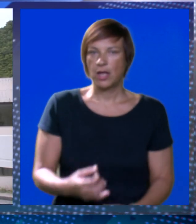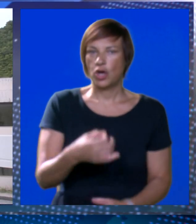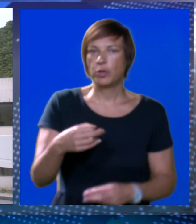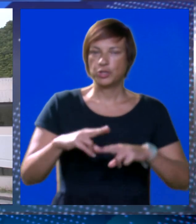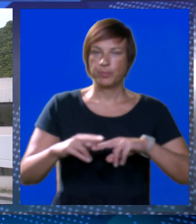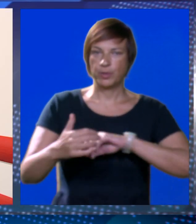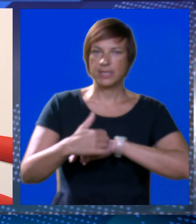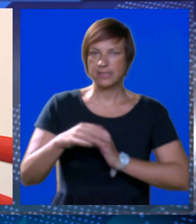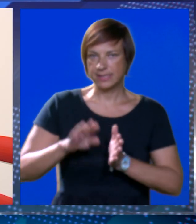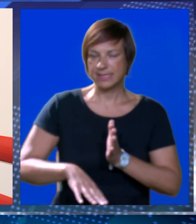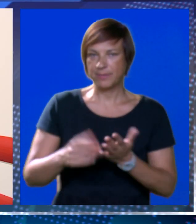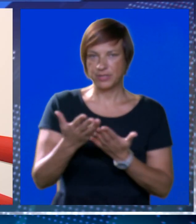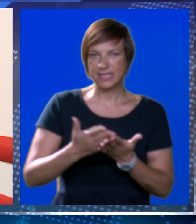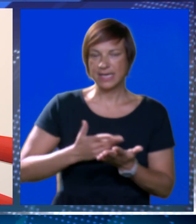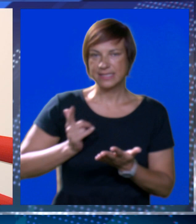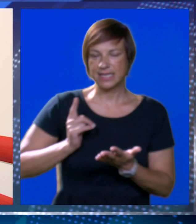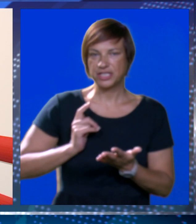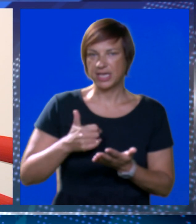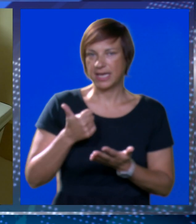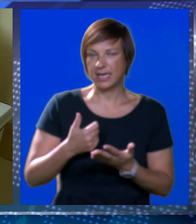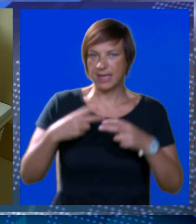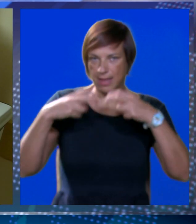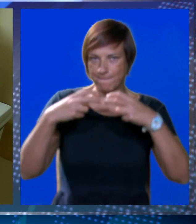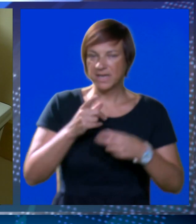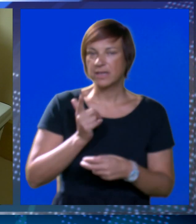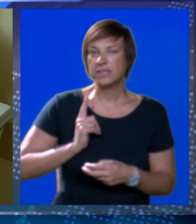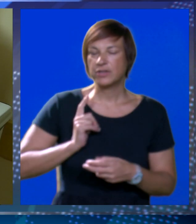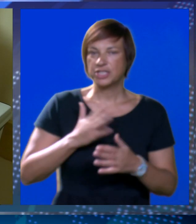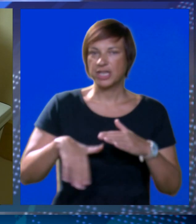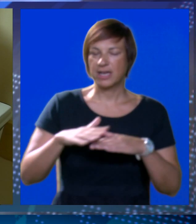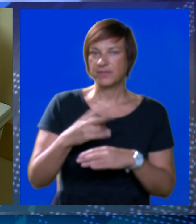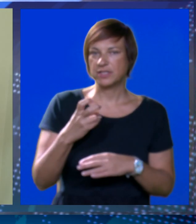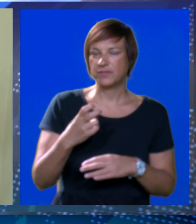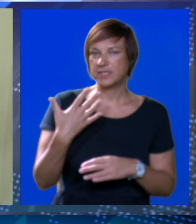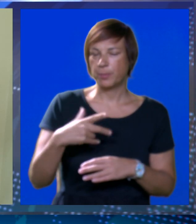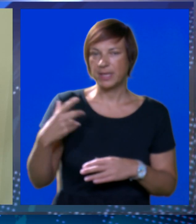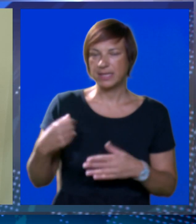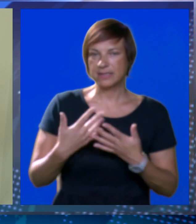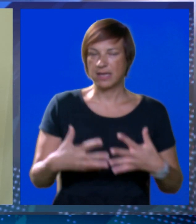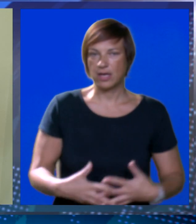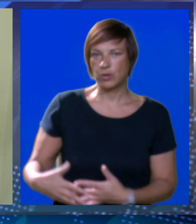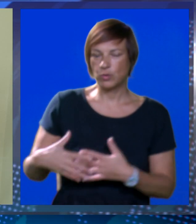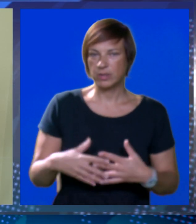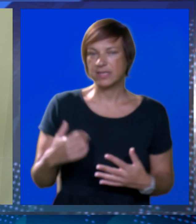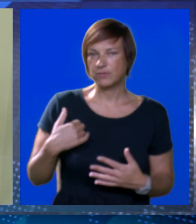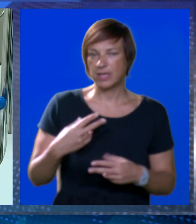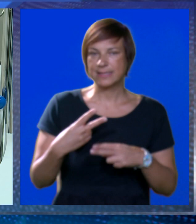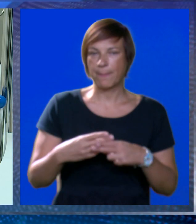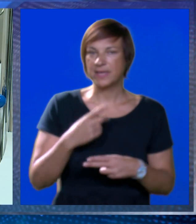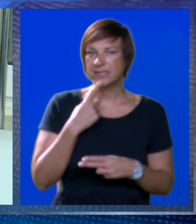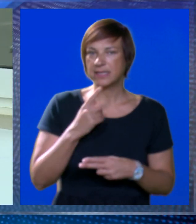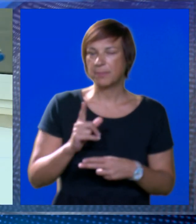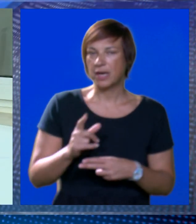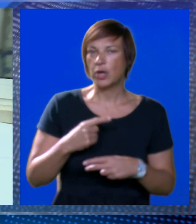U općoj bolnici Dubrovnik smanjuju se liste čekanja. Jedina pretraga za koju se čeka više od 250 dana je ultrazvuk dojke za